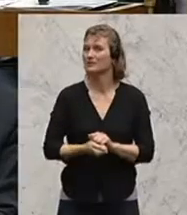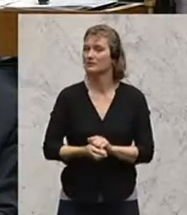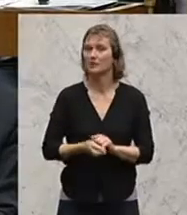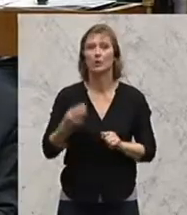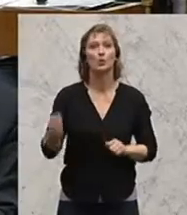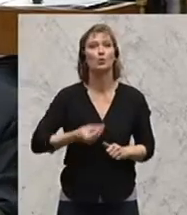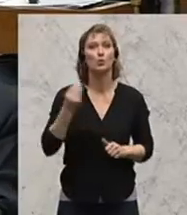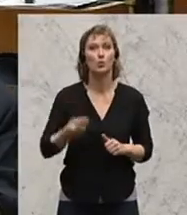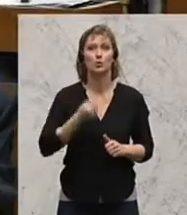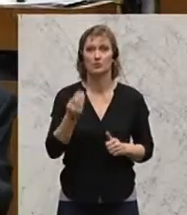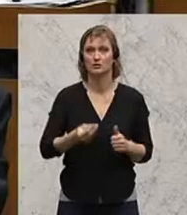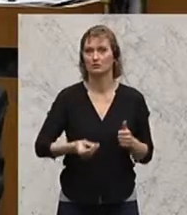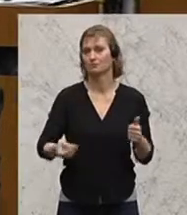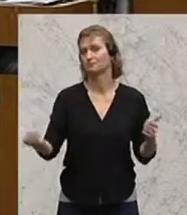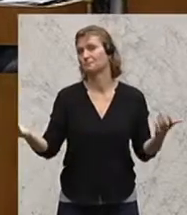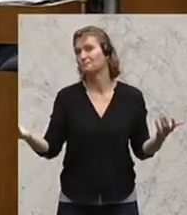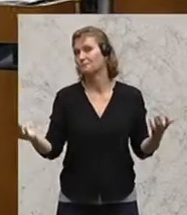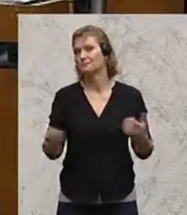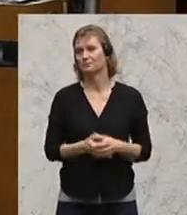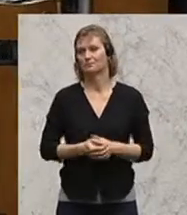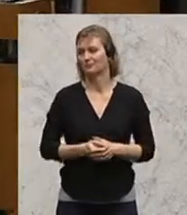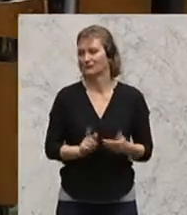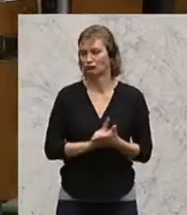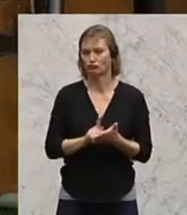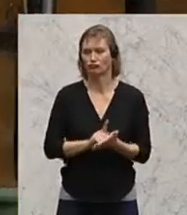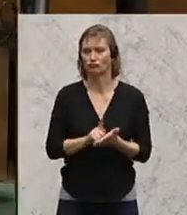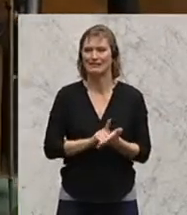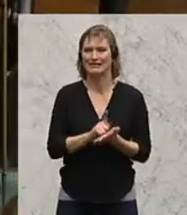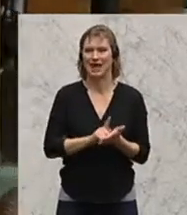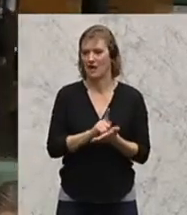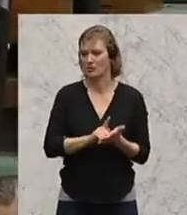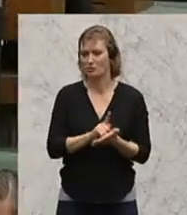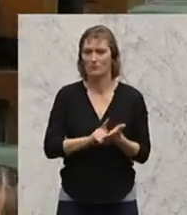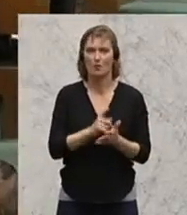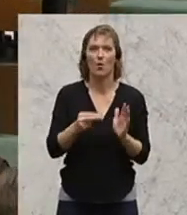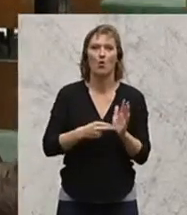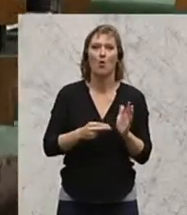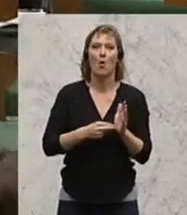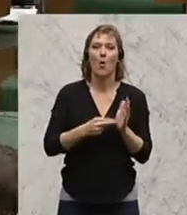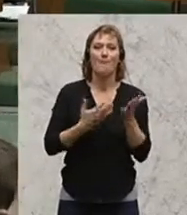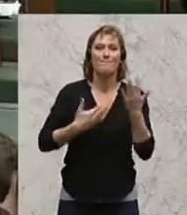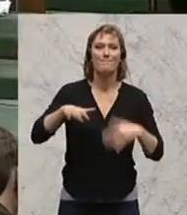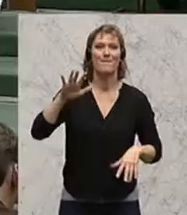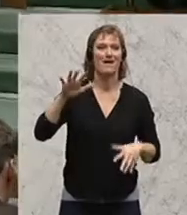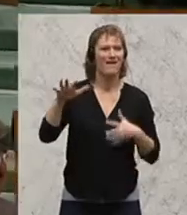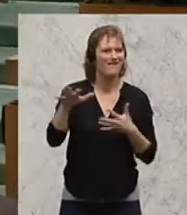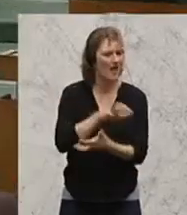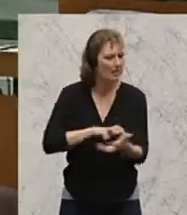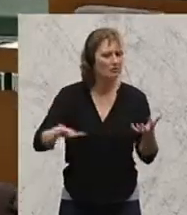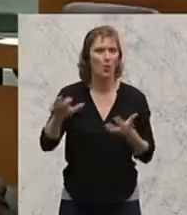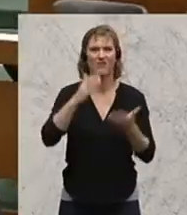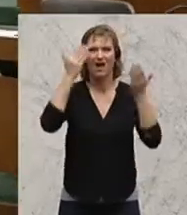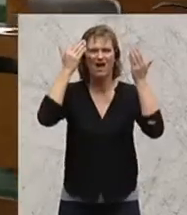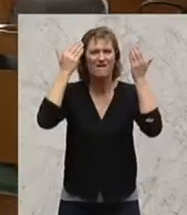Weil erstens in einer Zeit, wo noch größerer und zum Teil katastrophaler